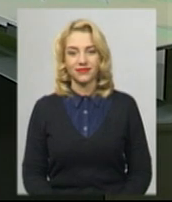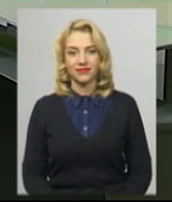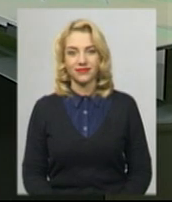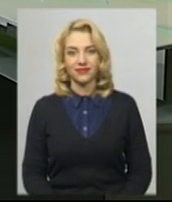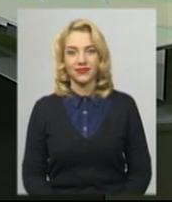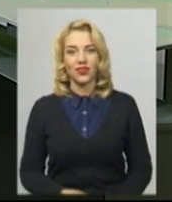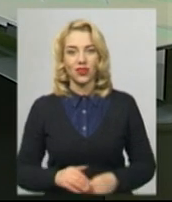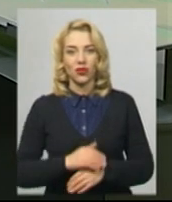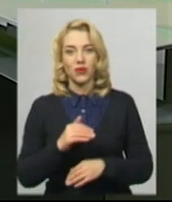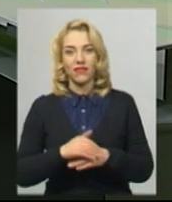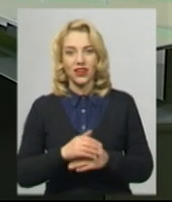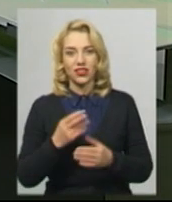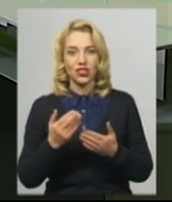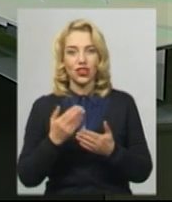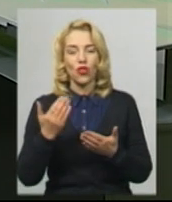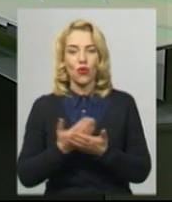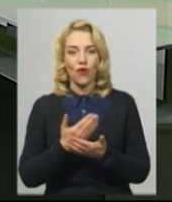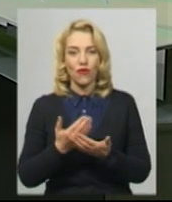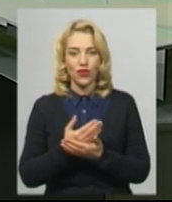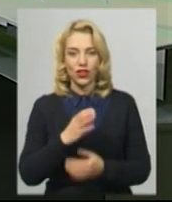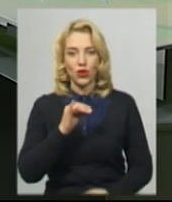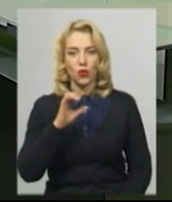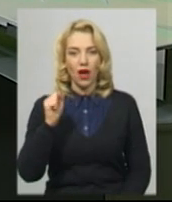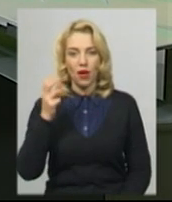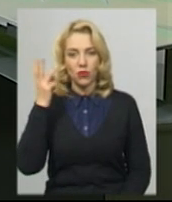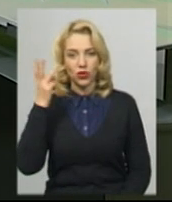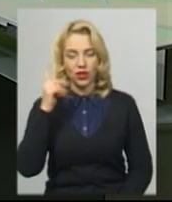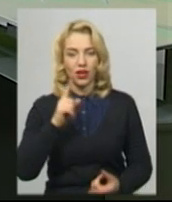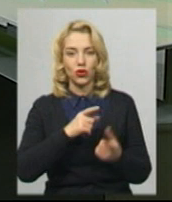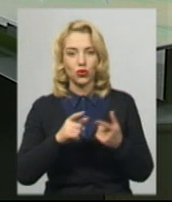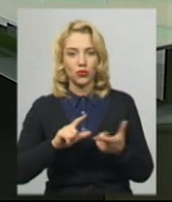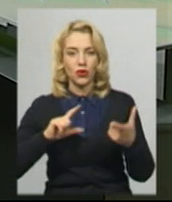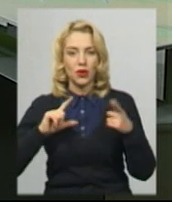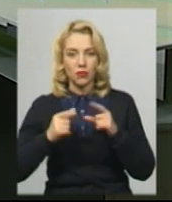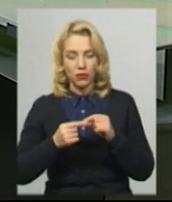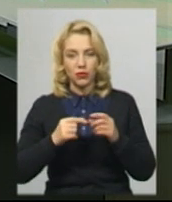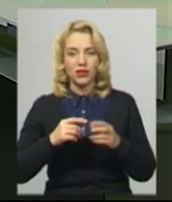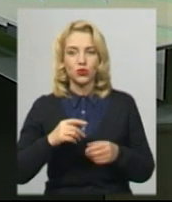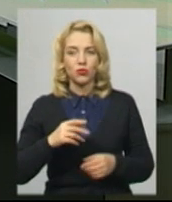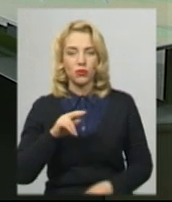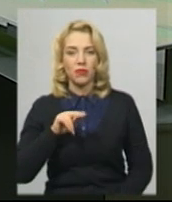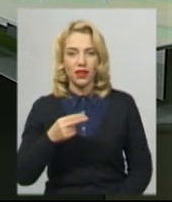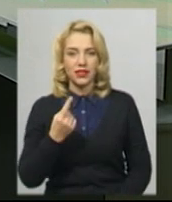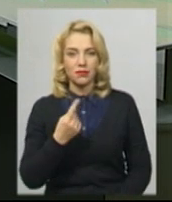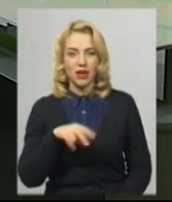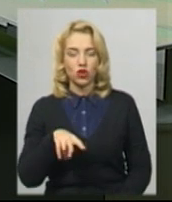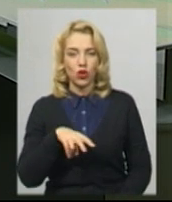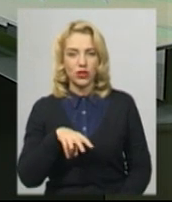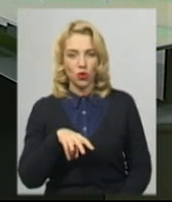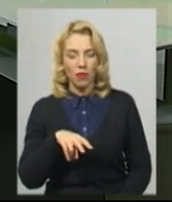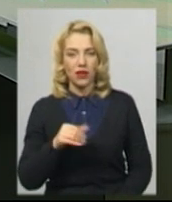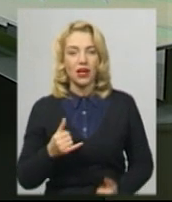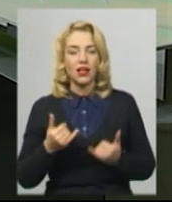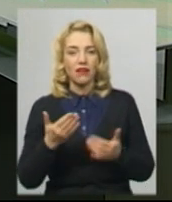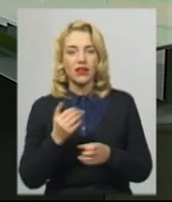Добрий вечір. Служба новин Суспільного мовника Йооподілля готова підбити інформаційний підсимок п'ятниці 1 листопада. В